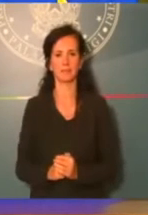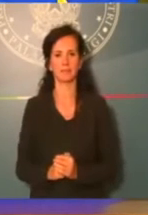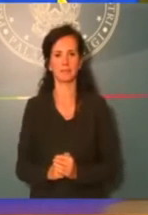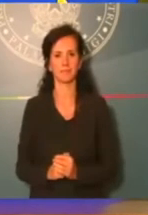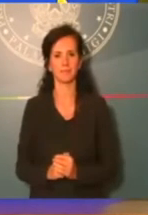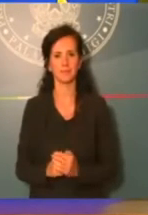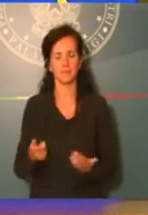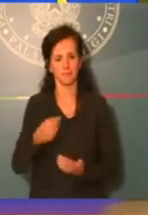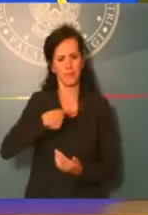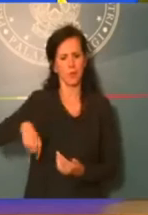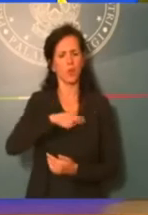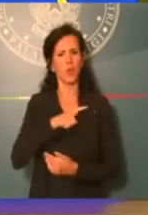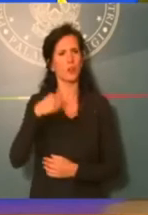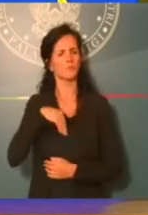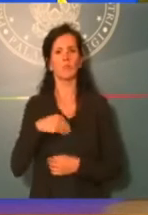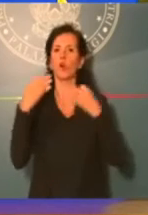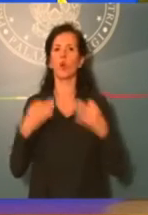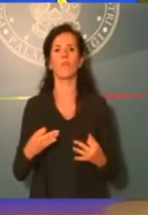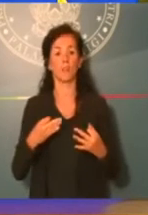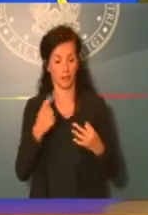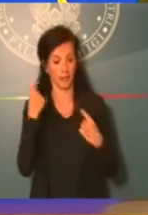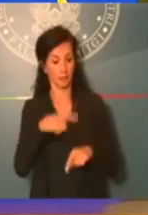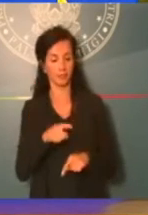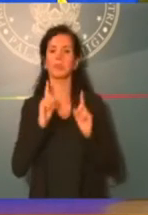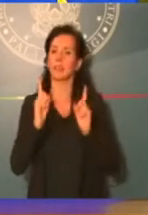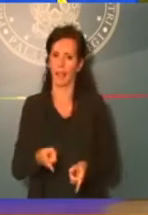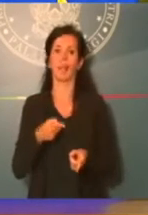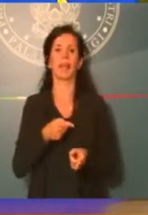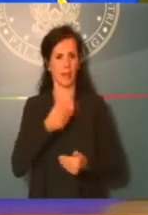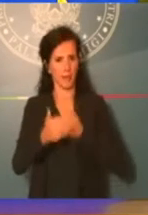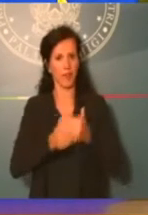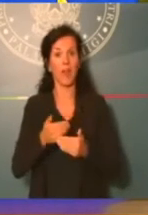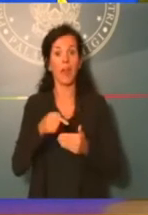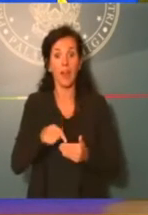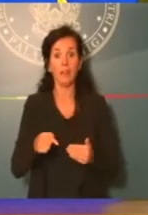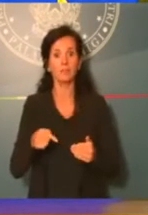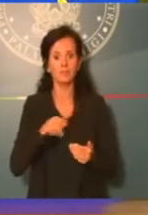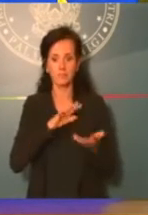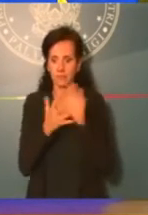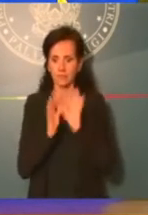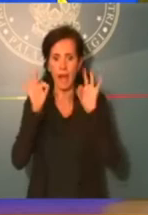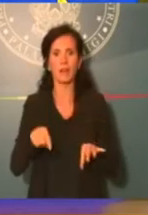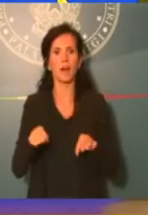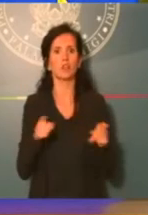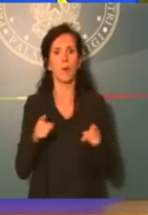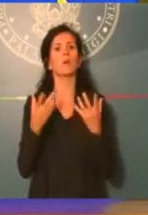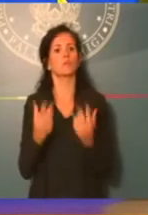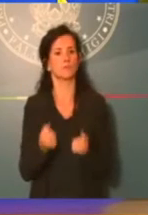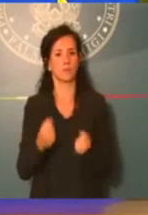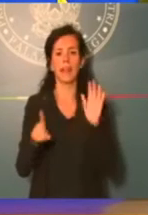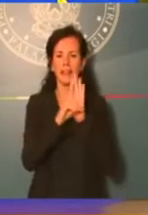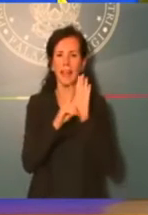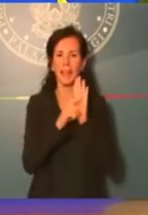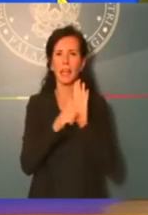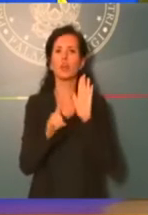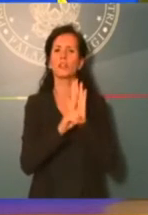sempre convinti di questa priorità e adesso l'abbiamo concretizzata con un decreto che finalmente semplifica,